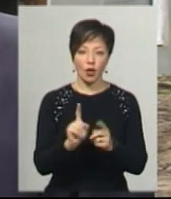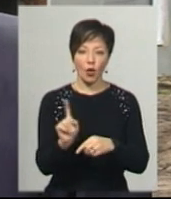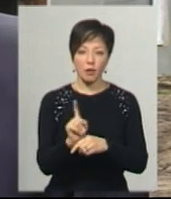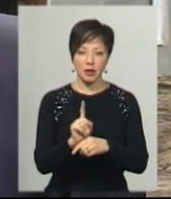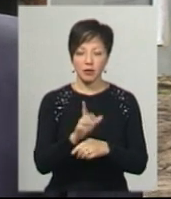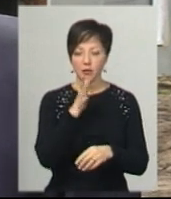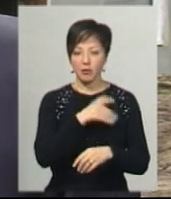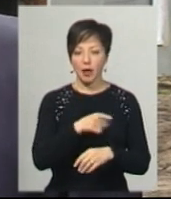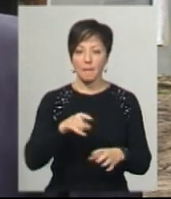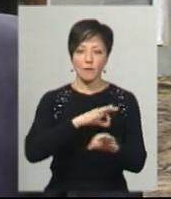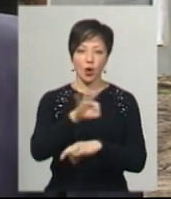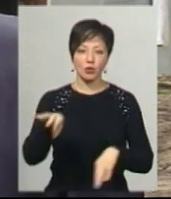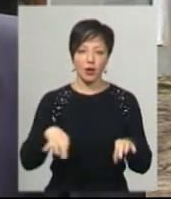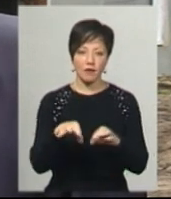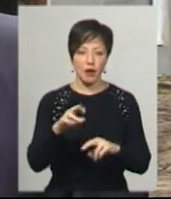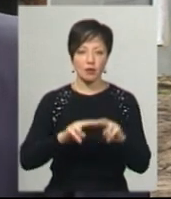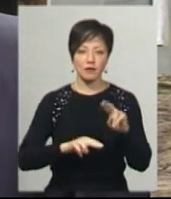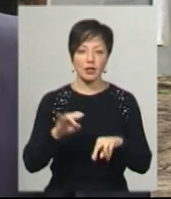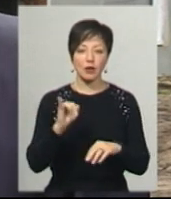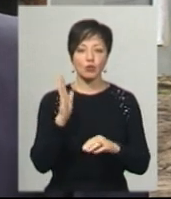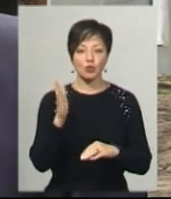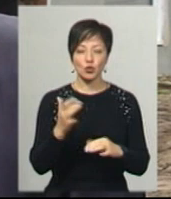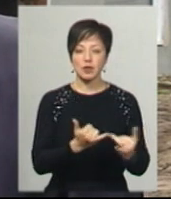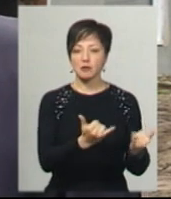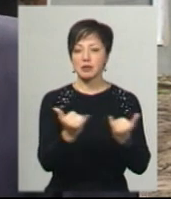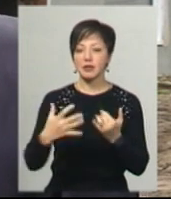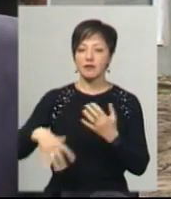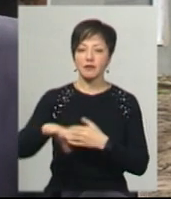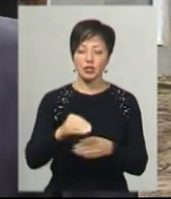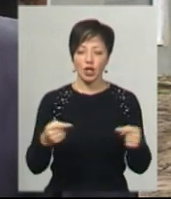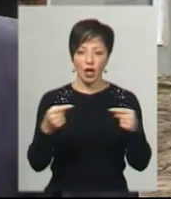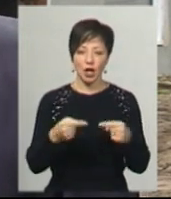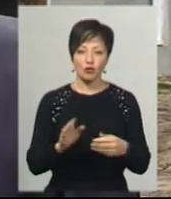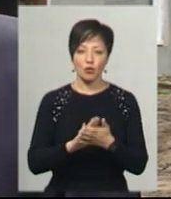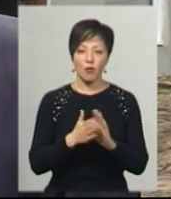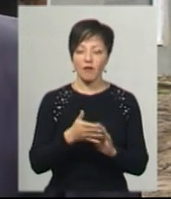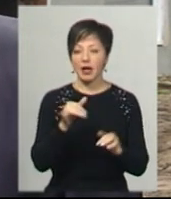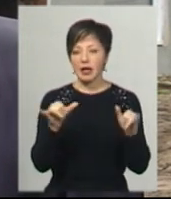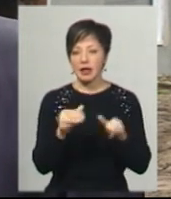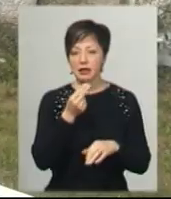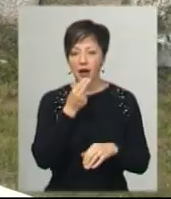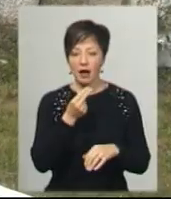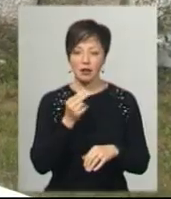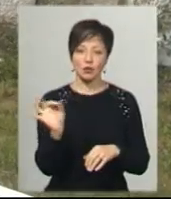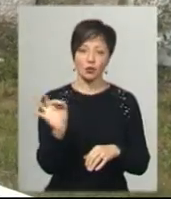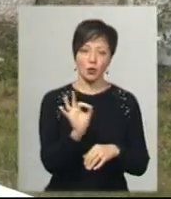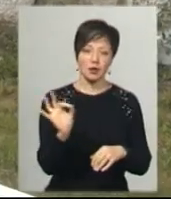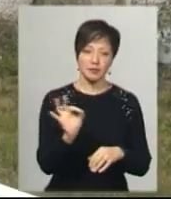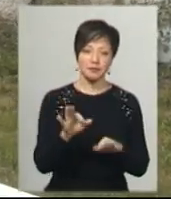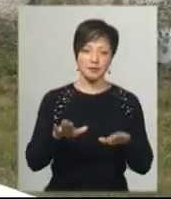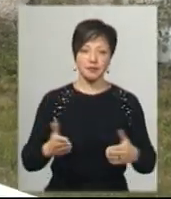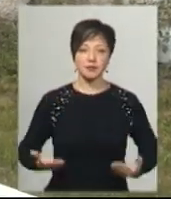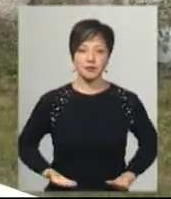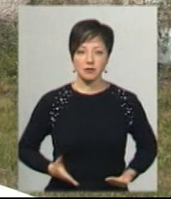проєктуванні і будівництво. І будуть забезпечені всі належні умови – їдальня, санвузли. Місцева жителька